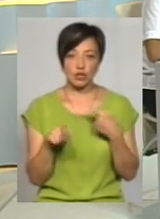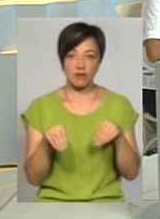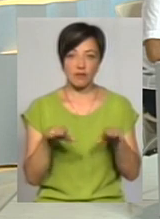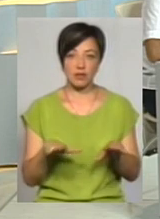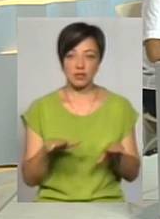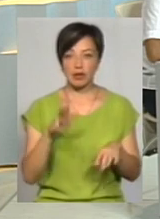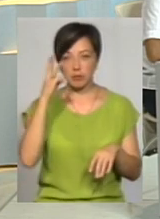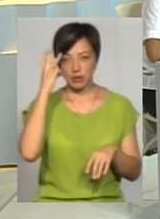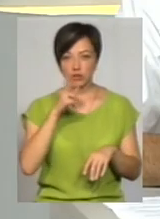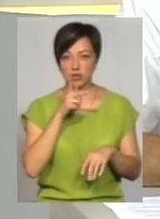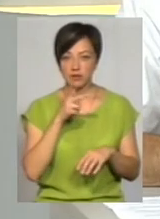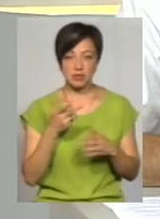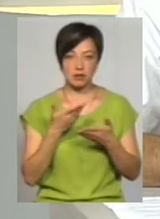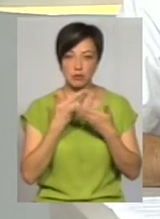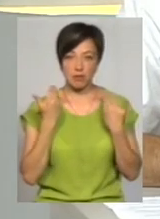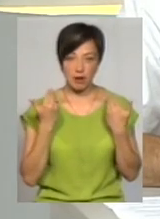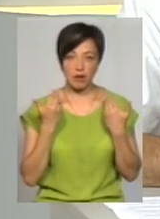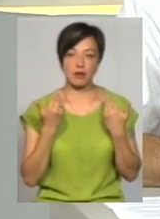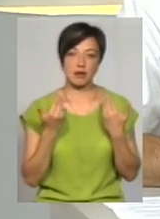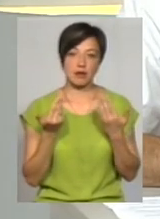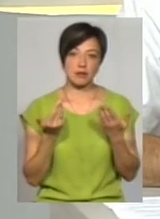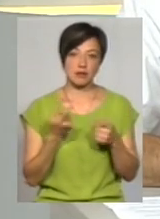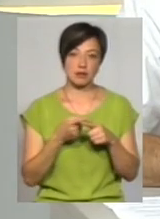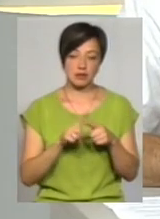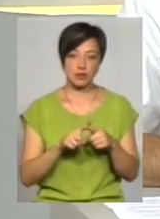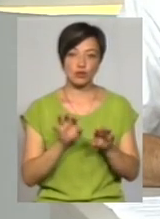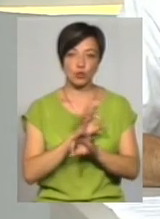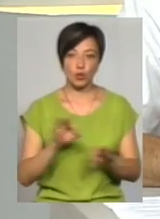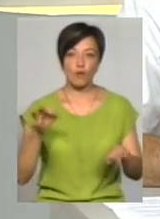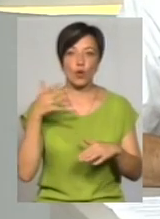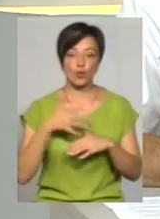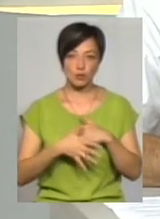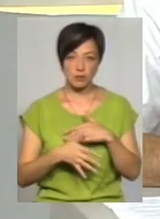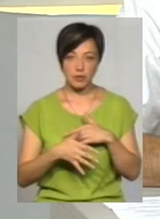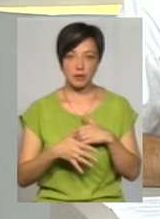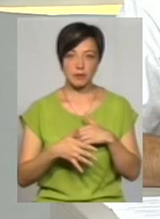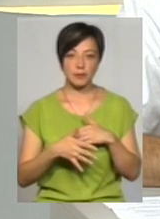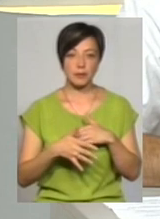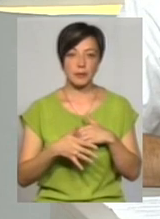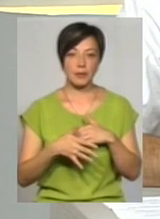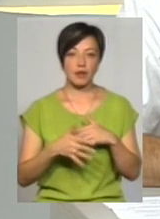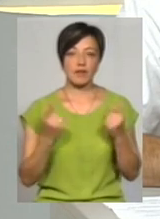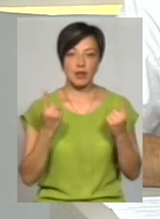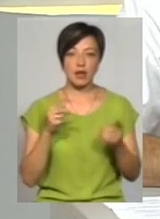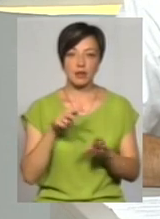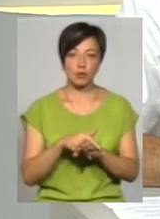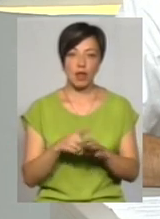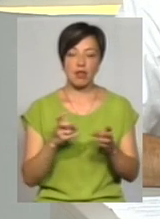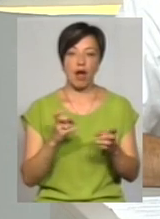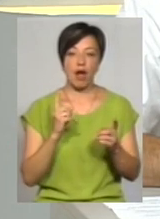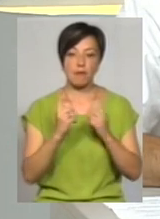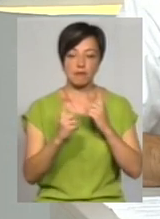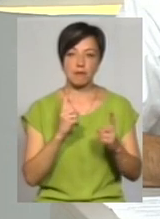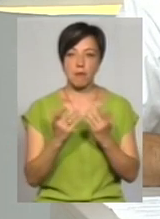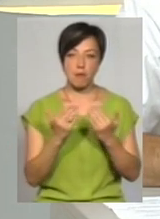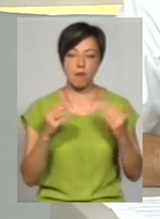Чернівці пропускати, в нас іншого виходу немає, як пропускати через проспект. Ми чудово розуміємо, що це досить велика нагрузка для проспект, і нам